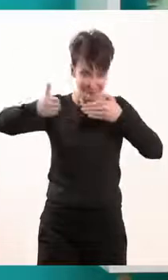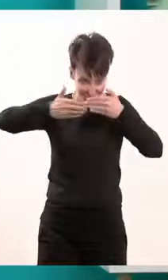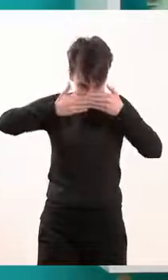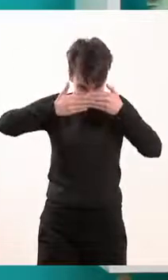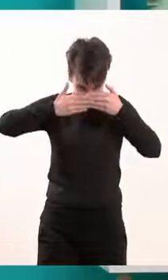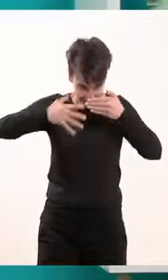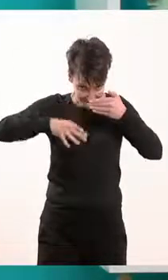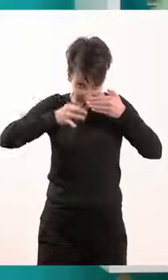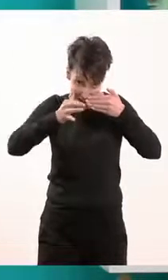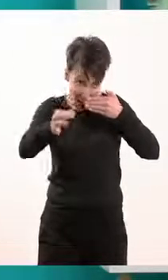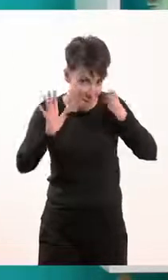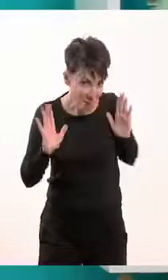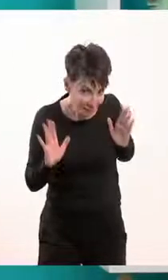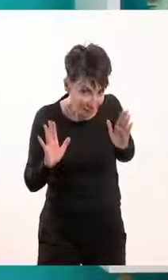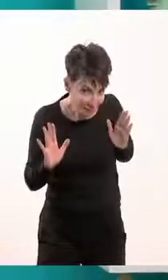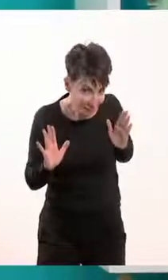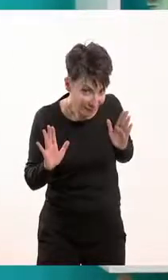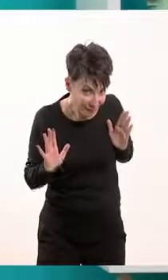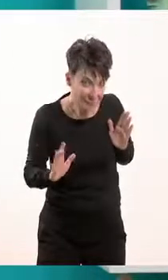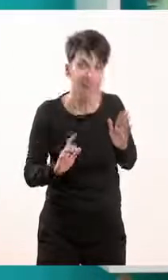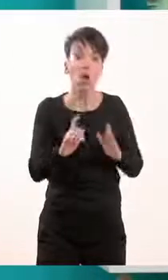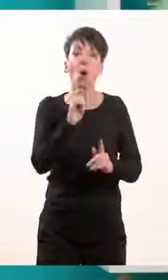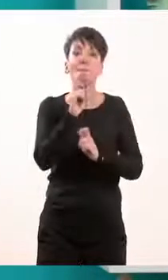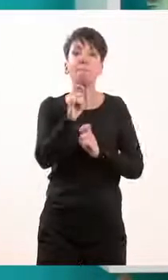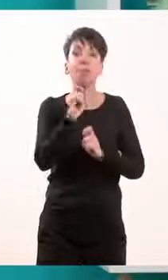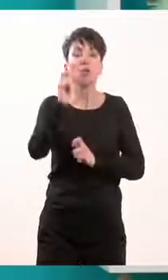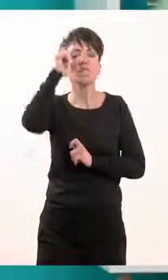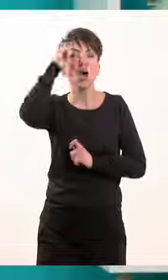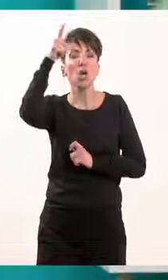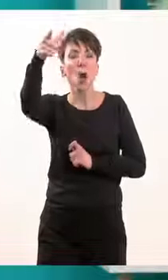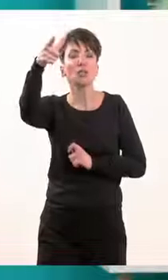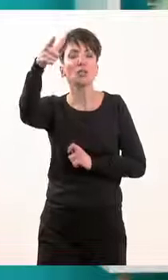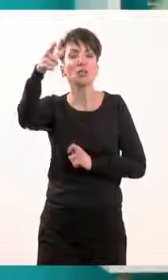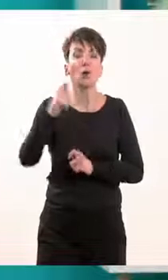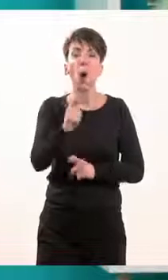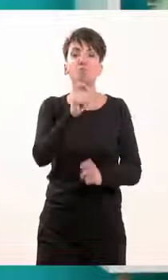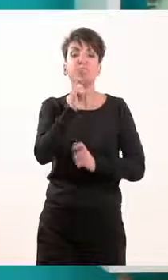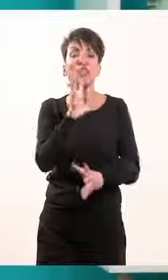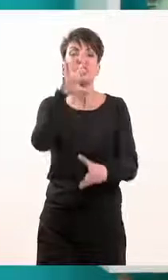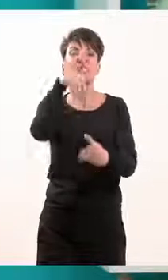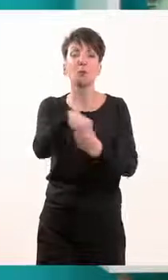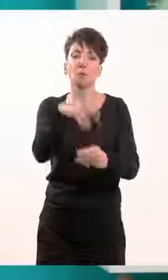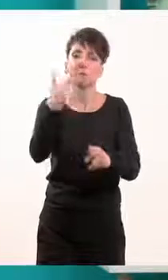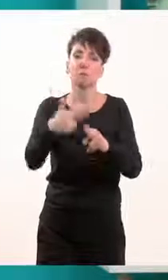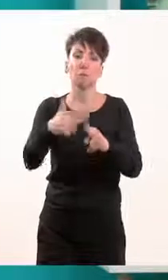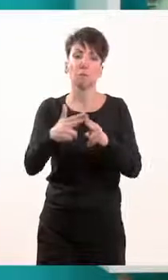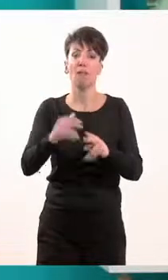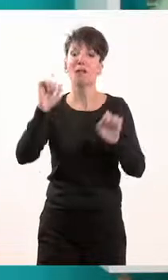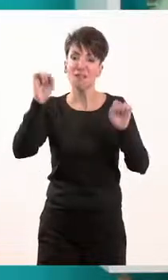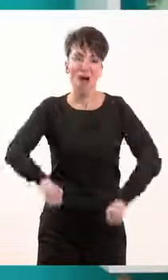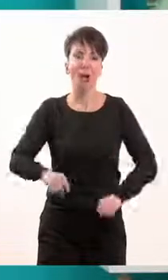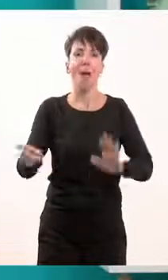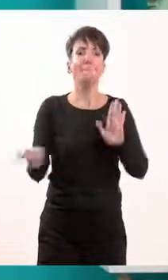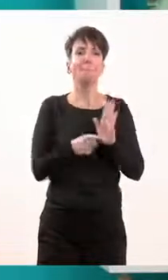ότι η πολιτική συμμετοχή, η πολιτική γνώση είναι πάρα πολύ σημαντική. Πρέπει να γνωρίζουμε τα